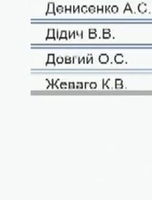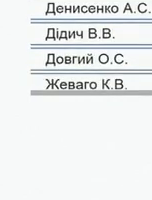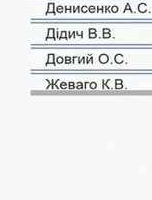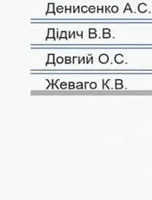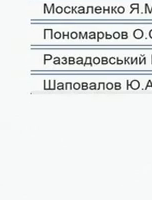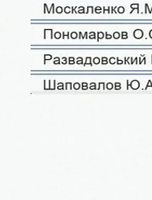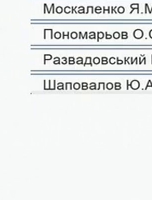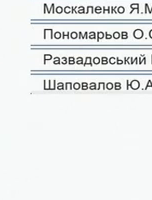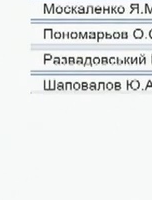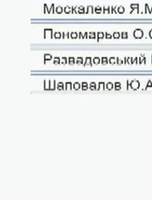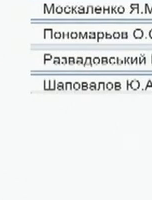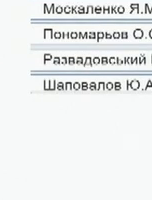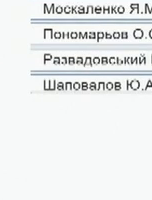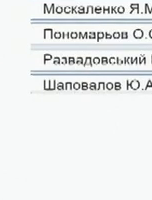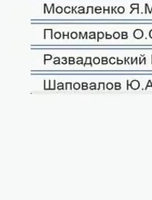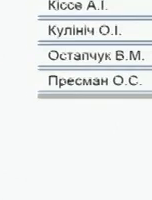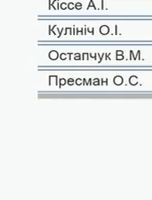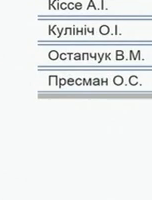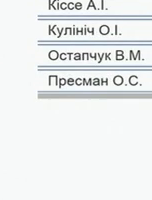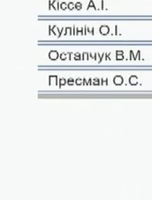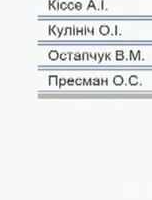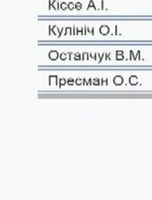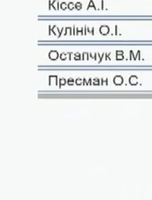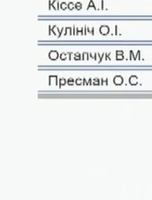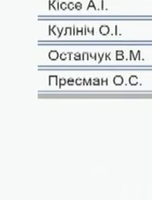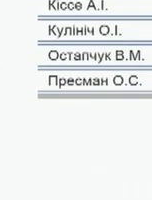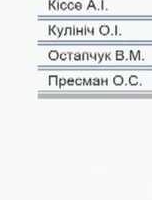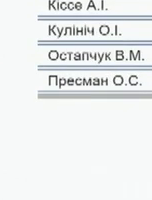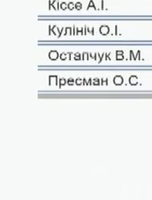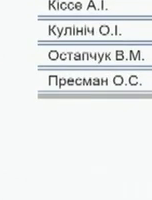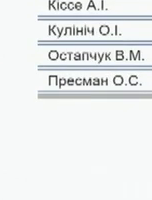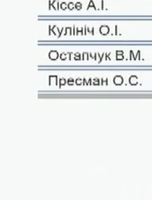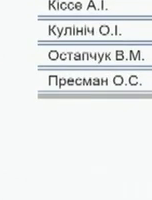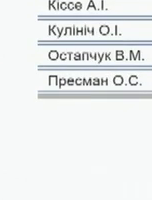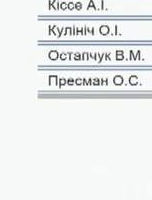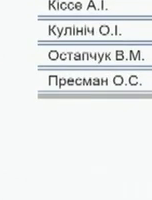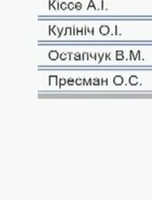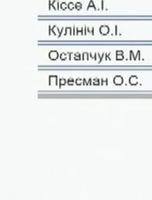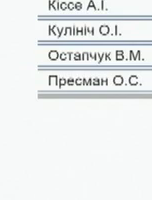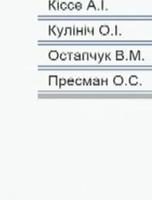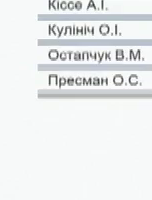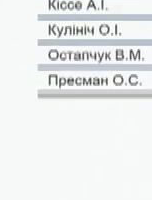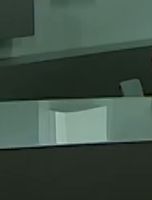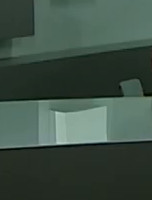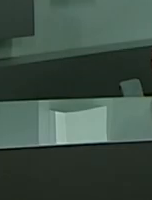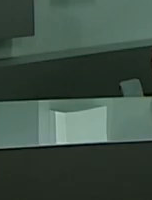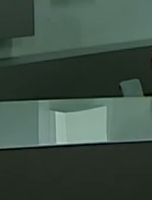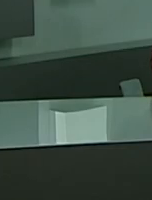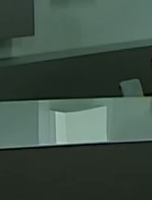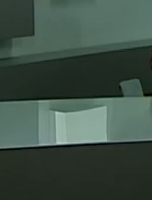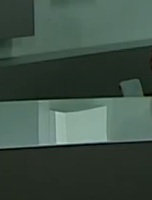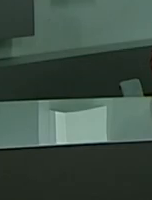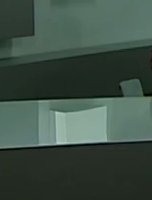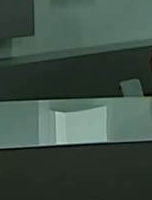депутатської групи «Воля народу». Віктор Бондар – єдиний депутат від Хмельниччини, який утримався. Одразу після прийняття рішення Володимир